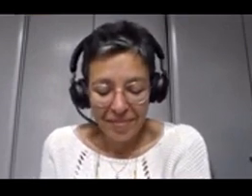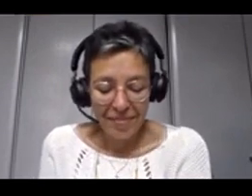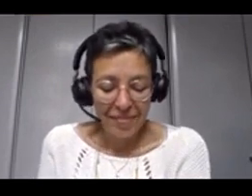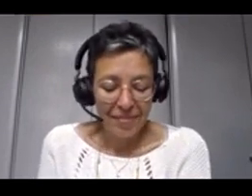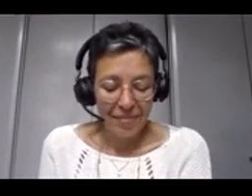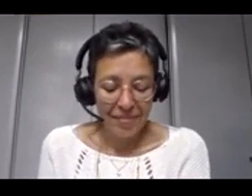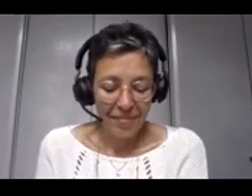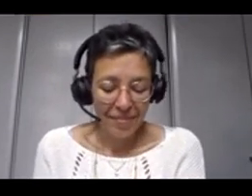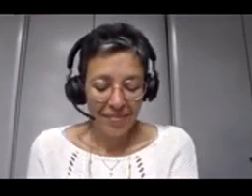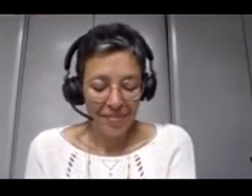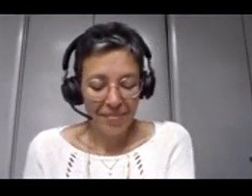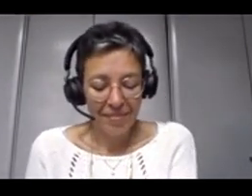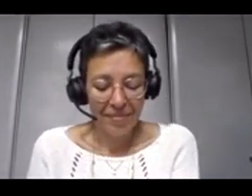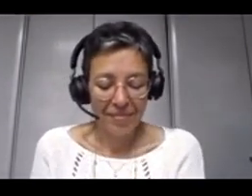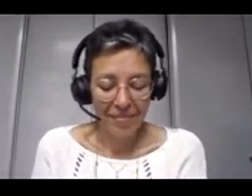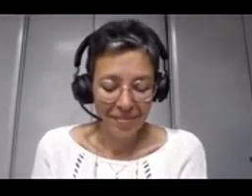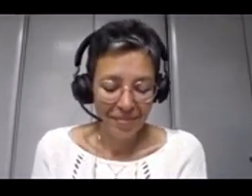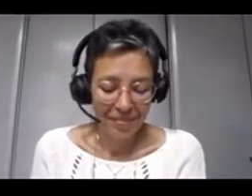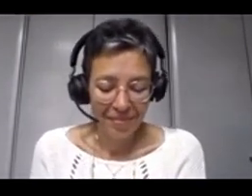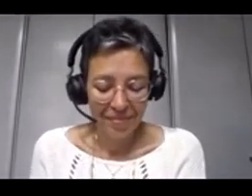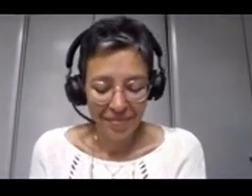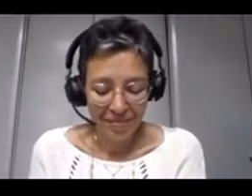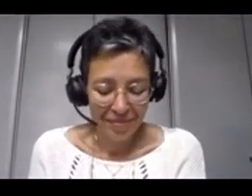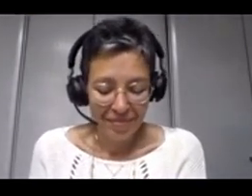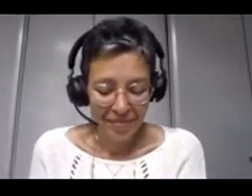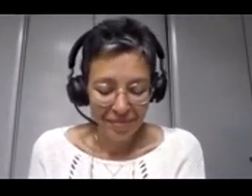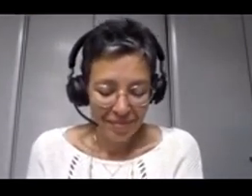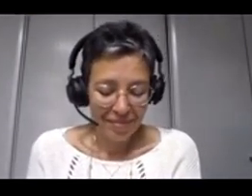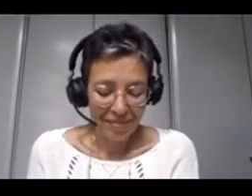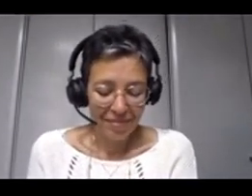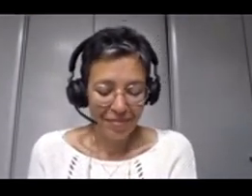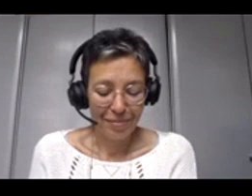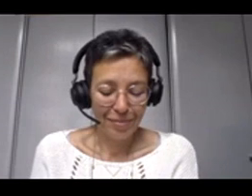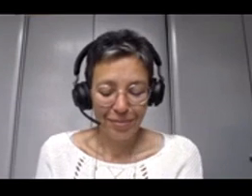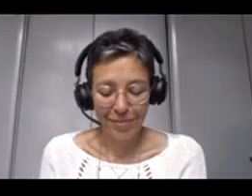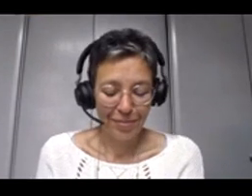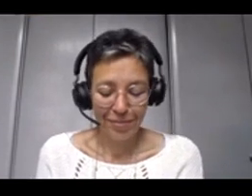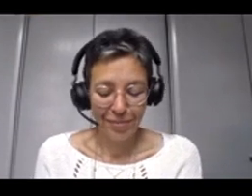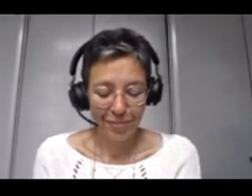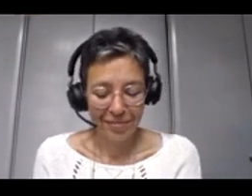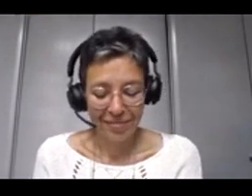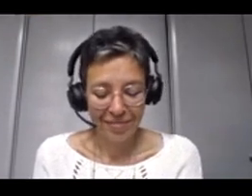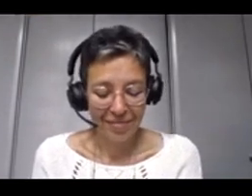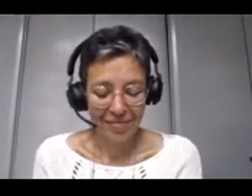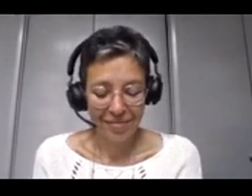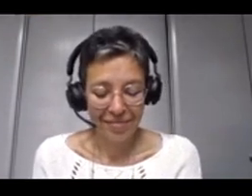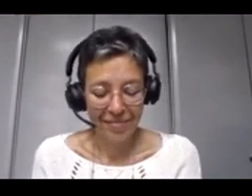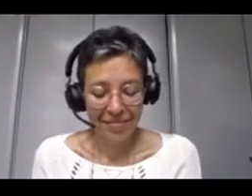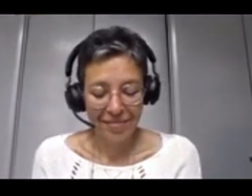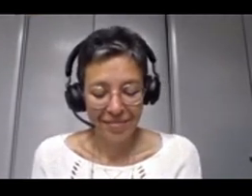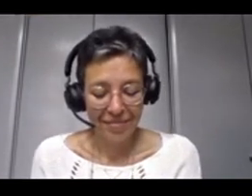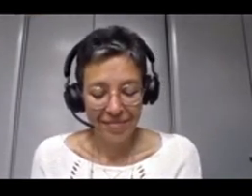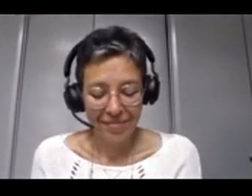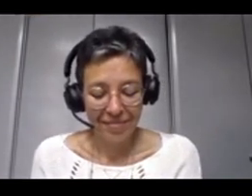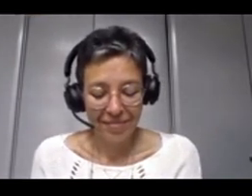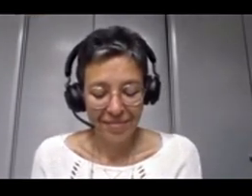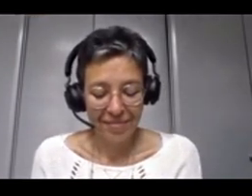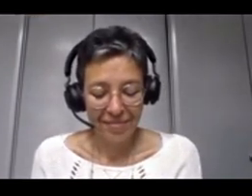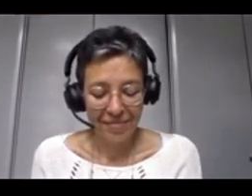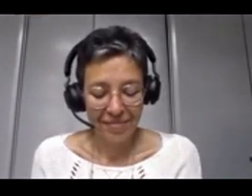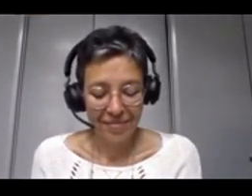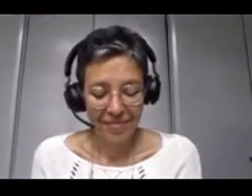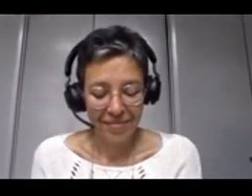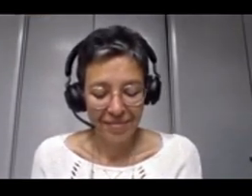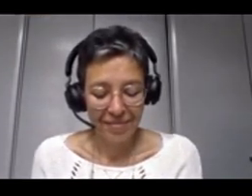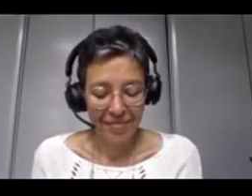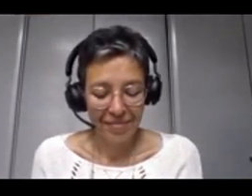processus du travail collaboratif et en même temps, toute la rigueur de la solution IT pour en assurer la